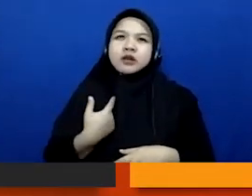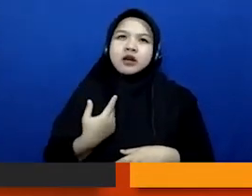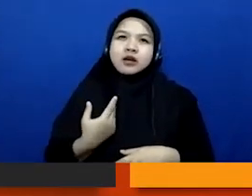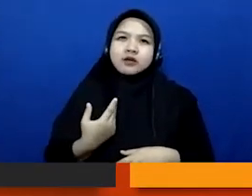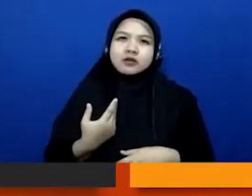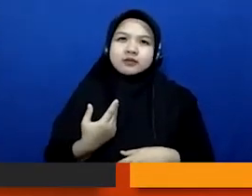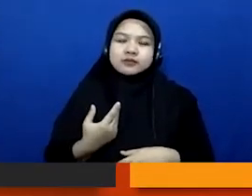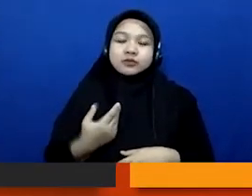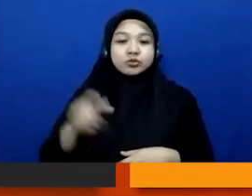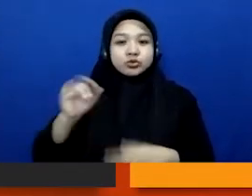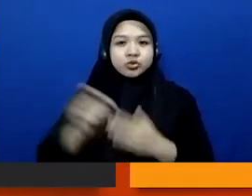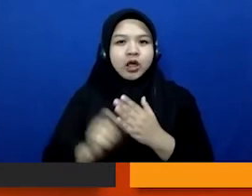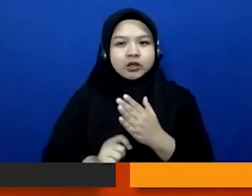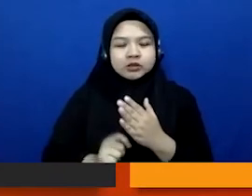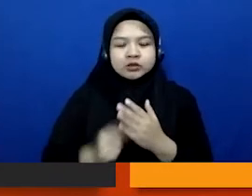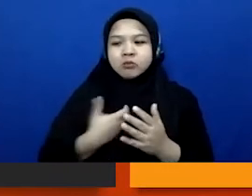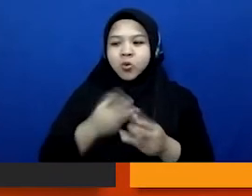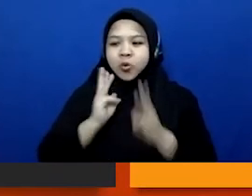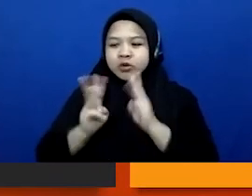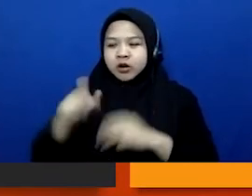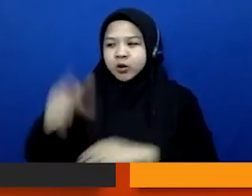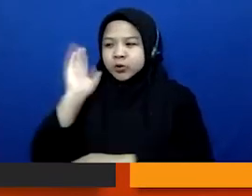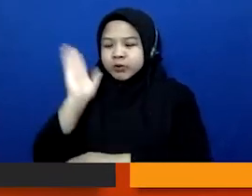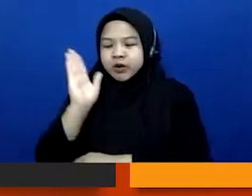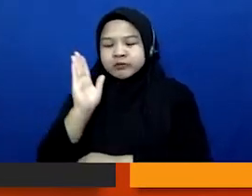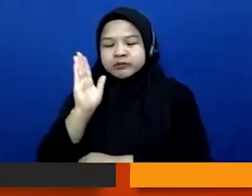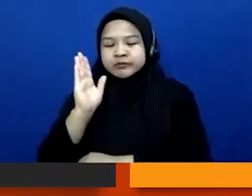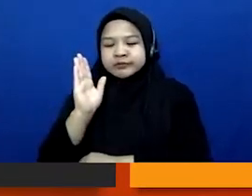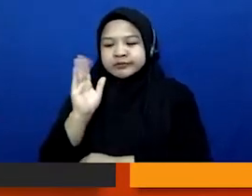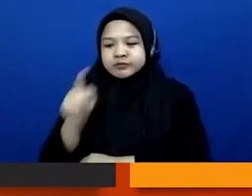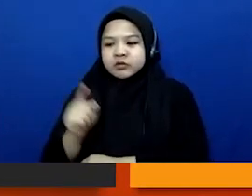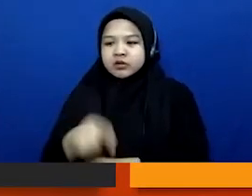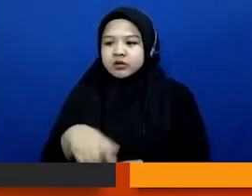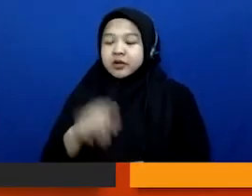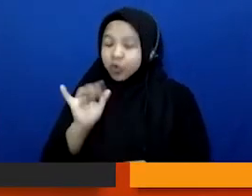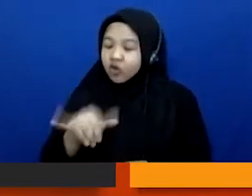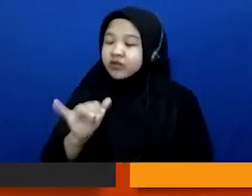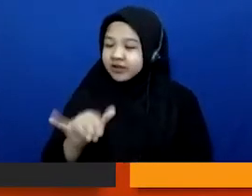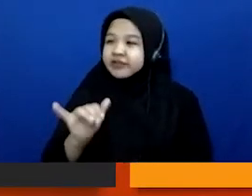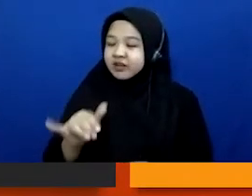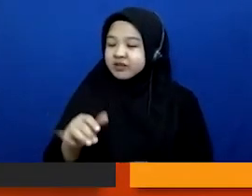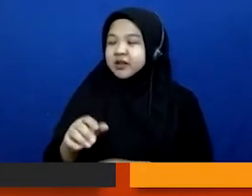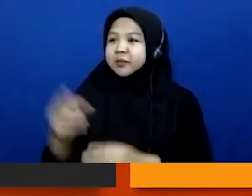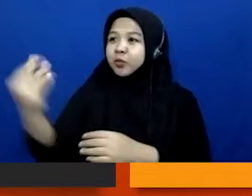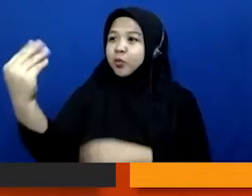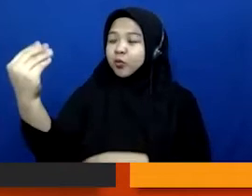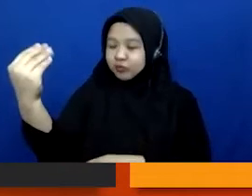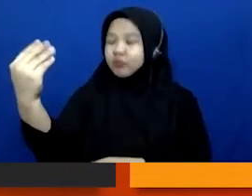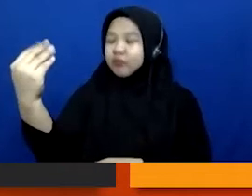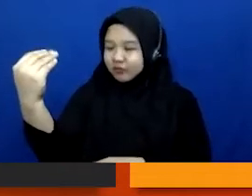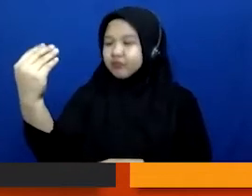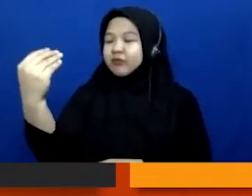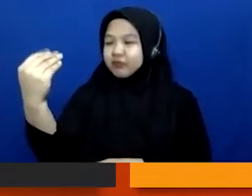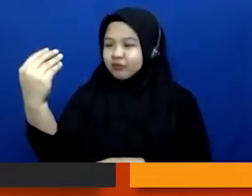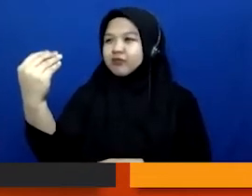jurnalis ketika wawancara narasumber dia iya-iya aja ketika narasumber cerita A sampai Z